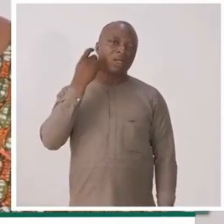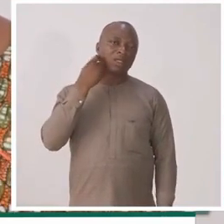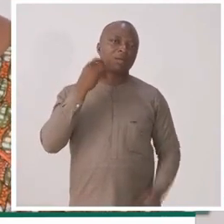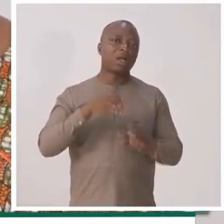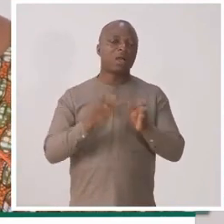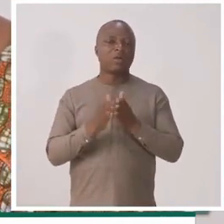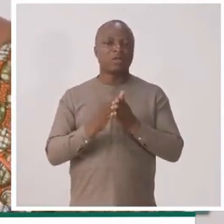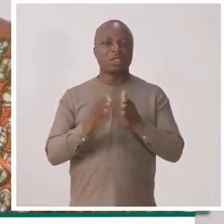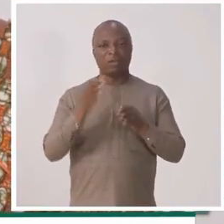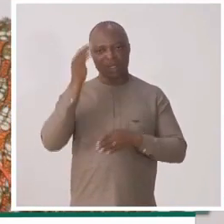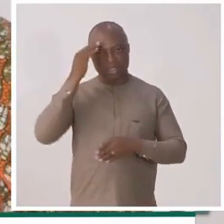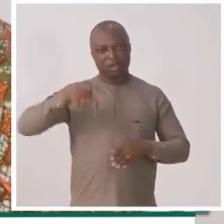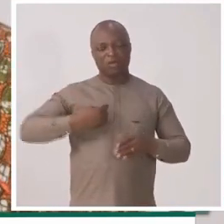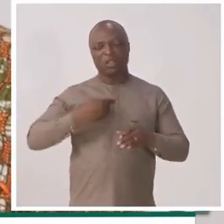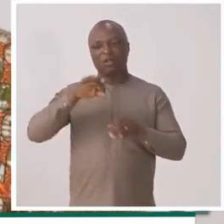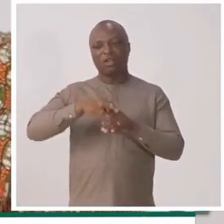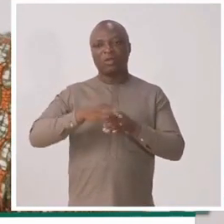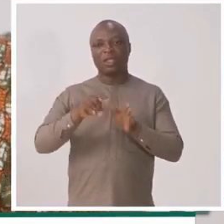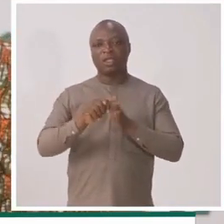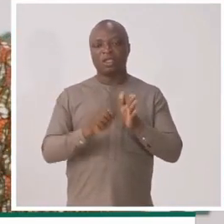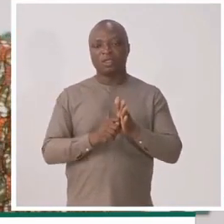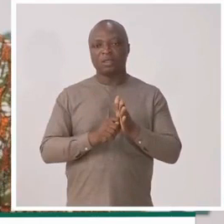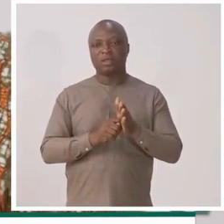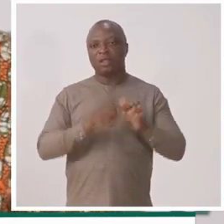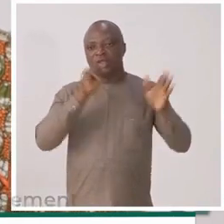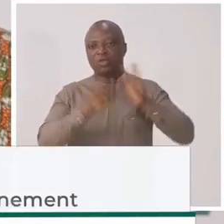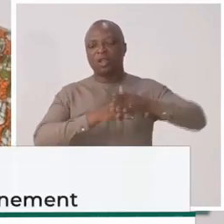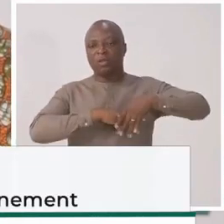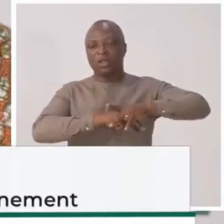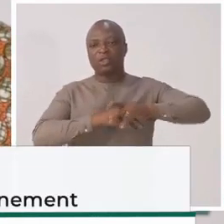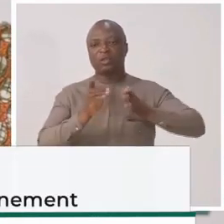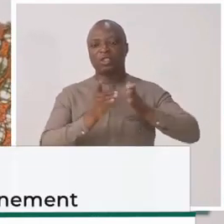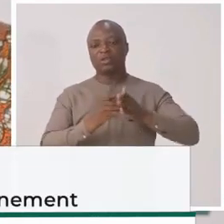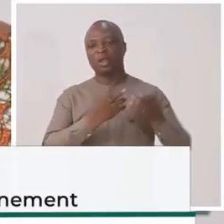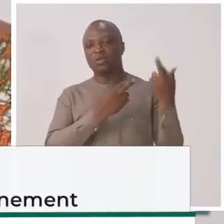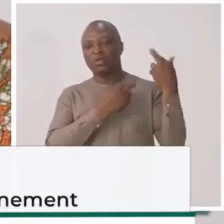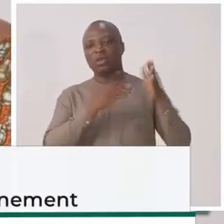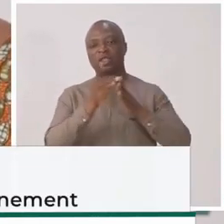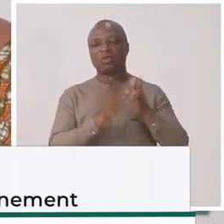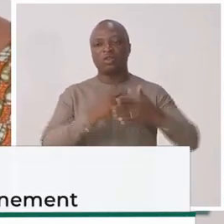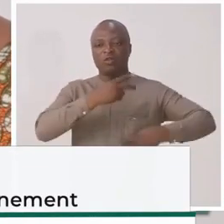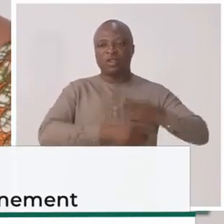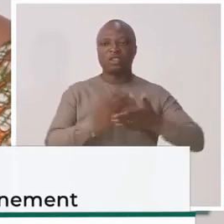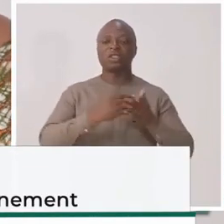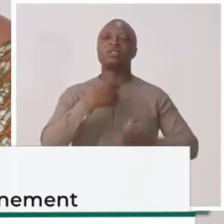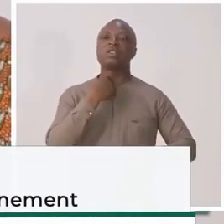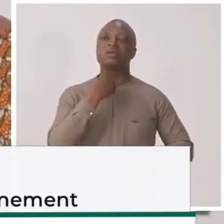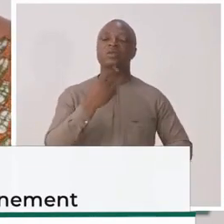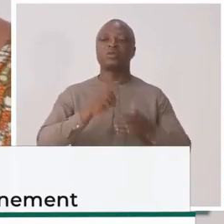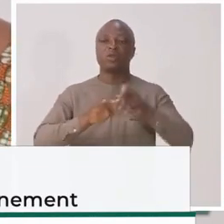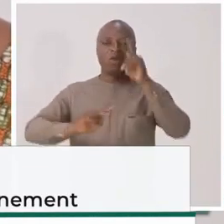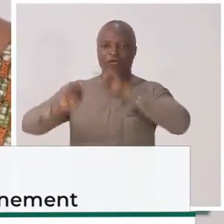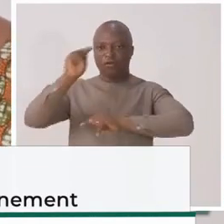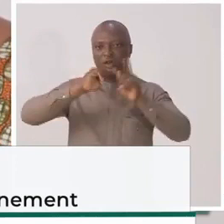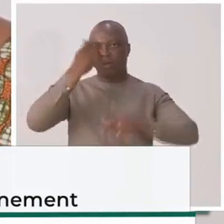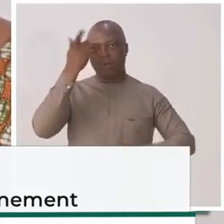Récemment, en Conseil des ministres, nous avons adopté un texte sur la protection des droits d'auteur, des droits voisins et des expressions du